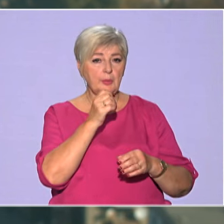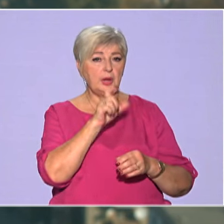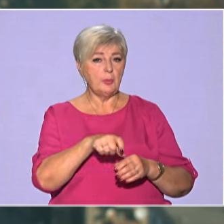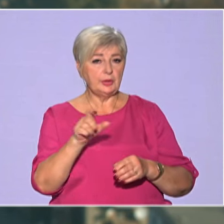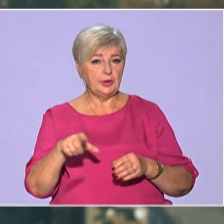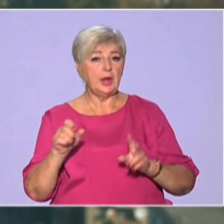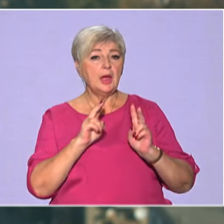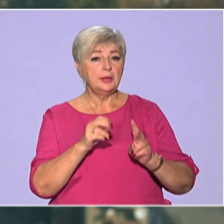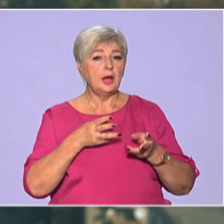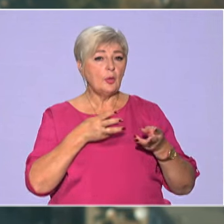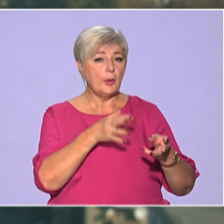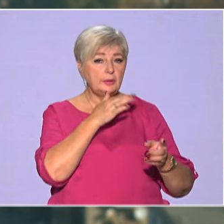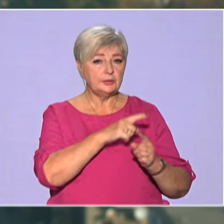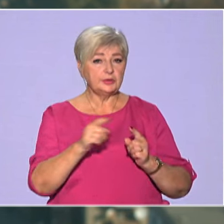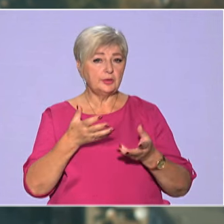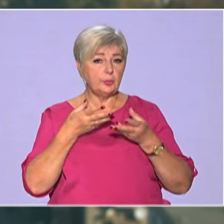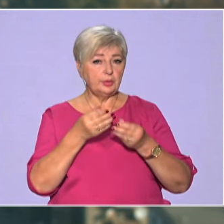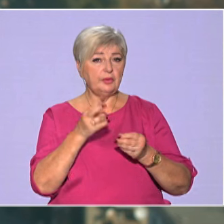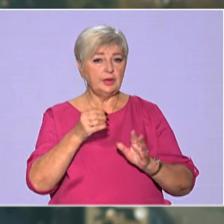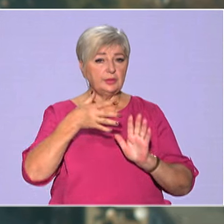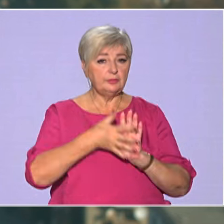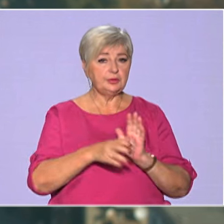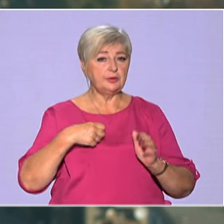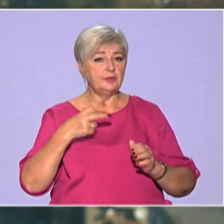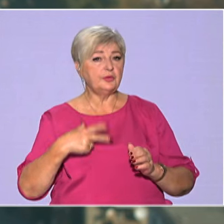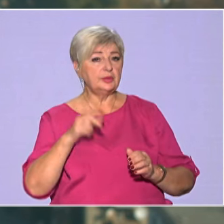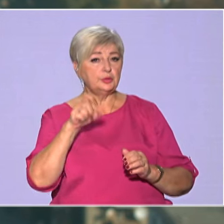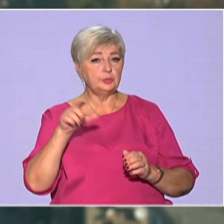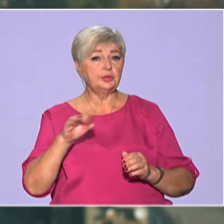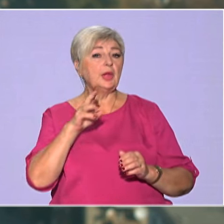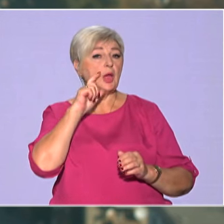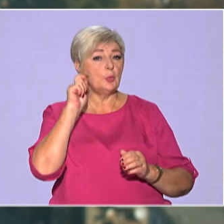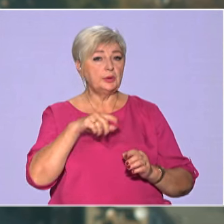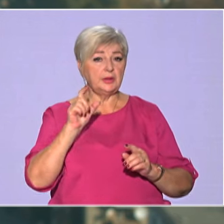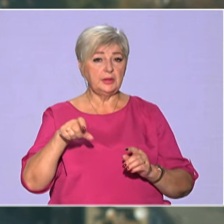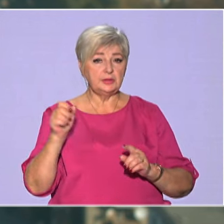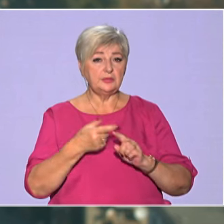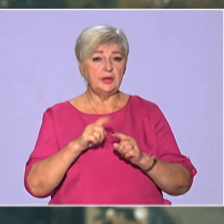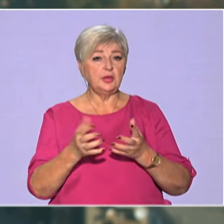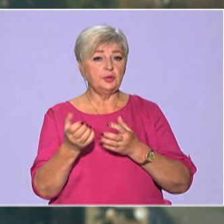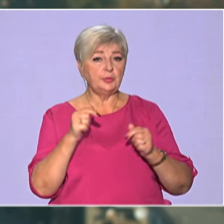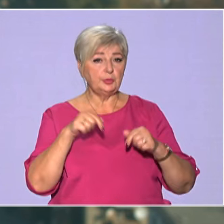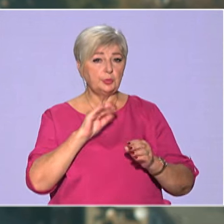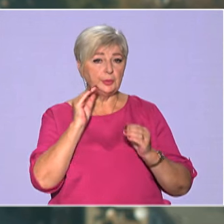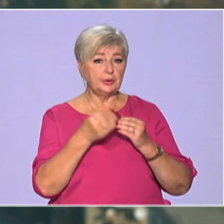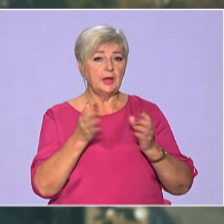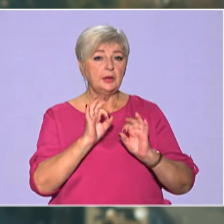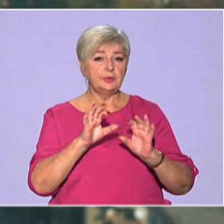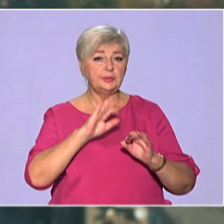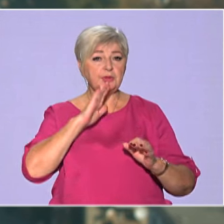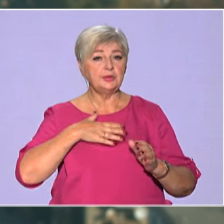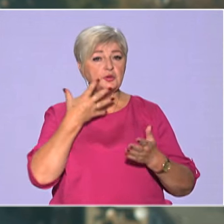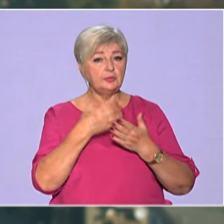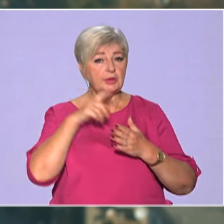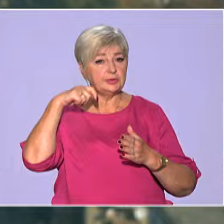Як опалювальний сезон впливає на витрати французів та й українців, які отримали тут прихисток, розповість наш власний